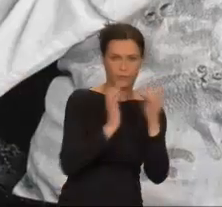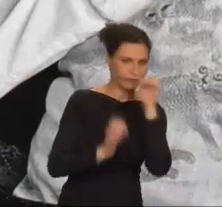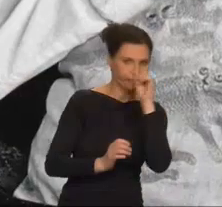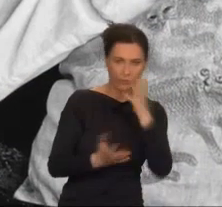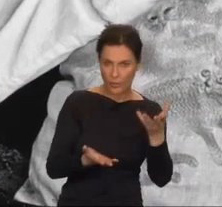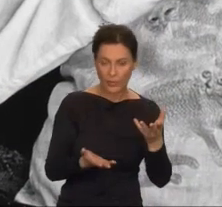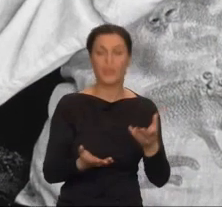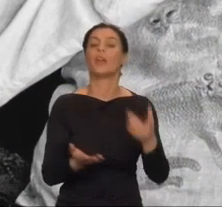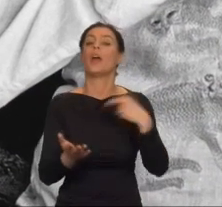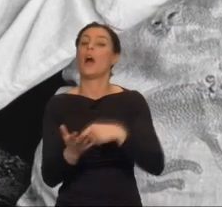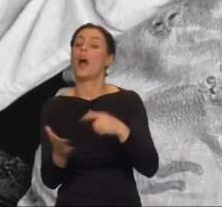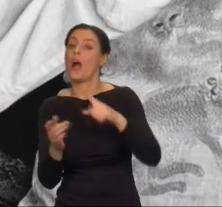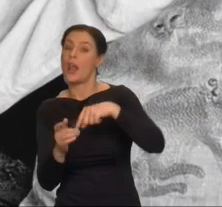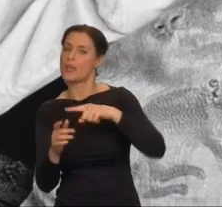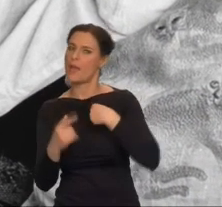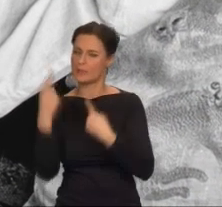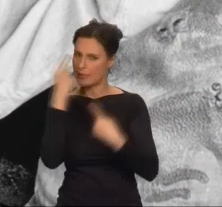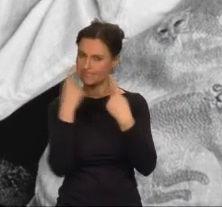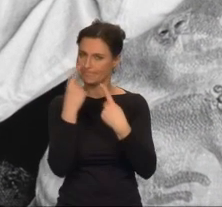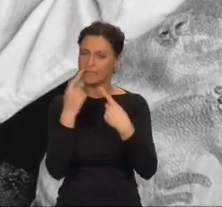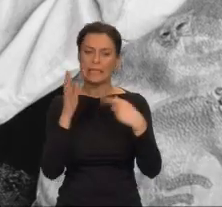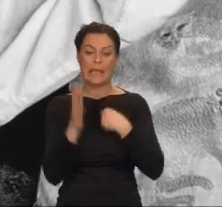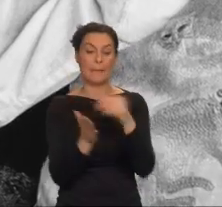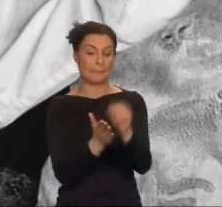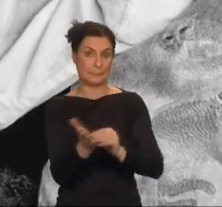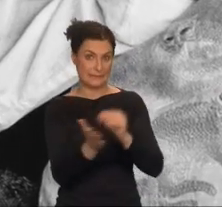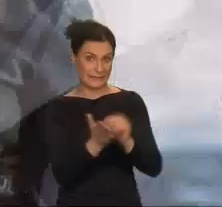Musiałam przemyśleć swój stosunek do pisania.